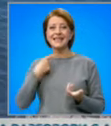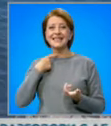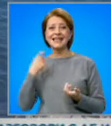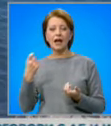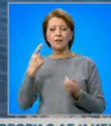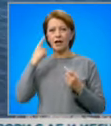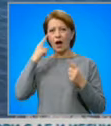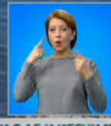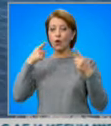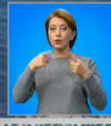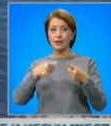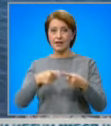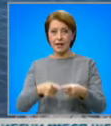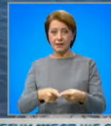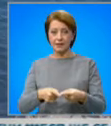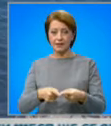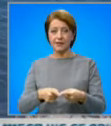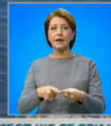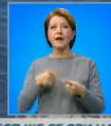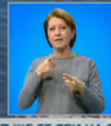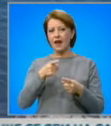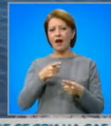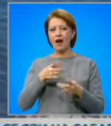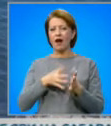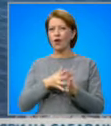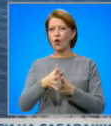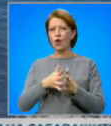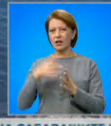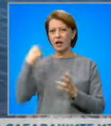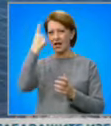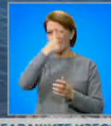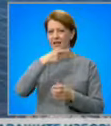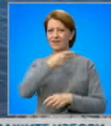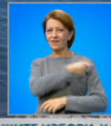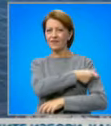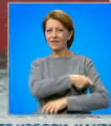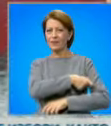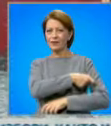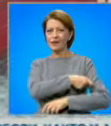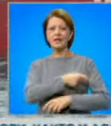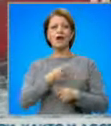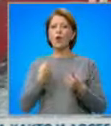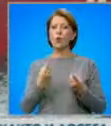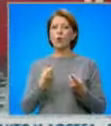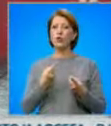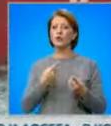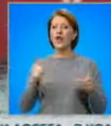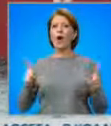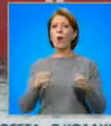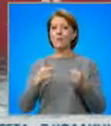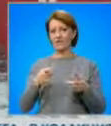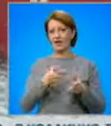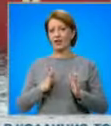на концентрация на вахтените лица, които непосредствено управляват